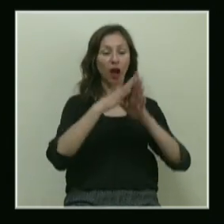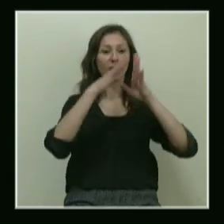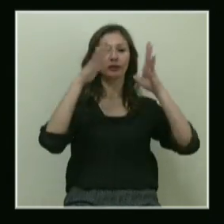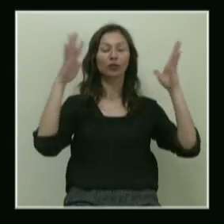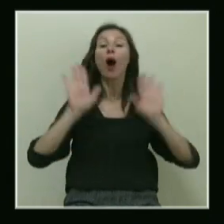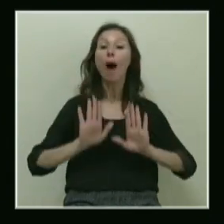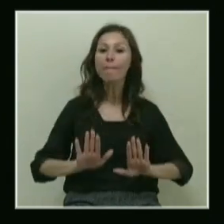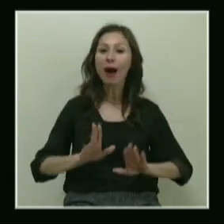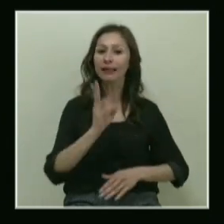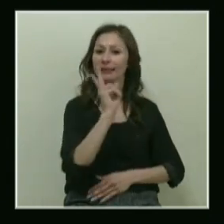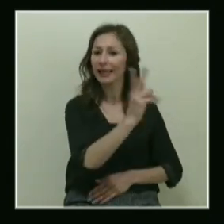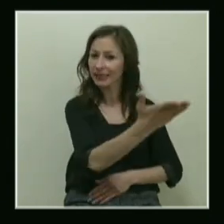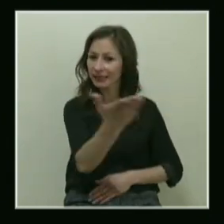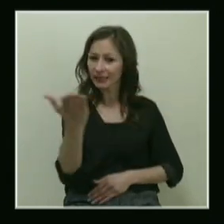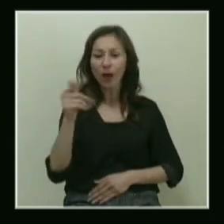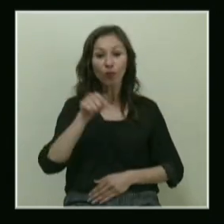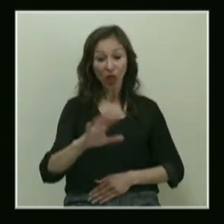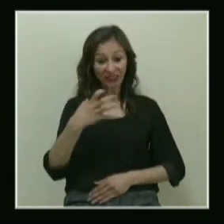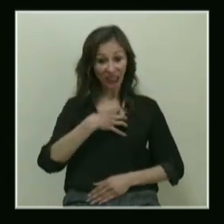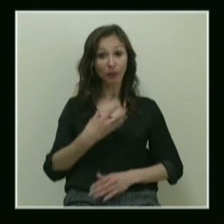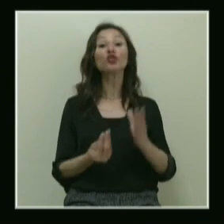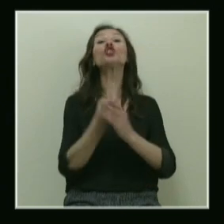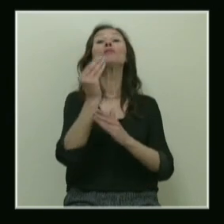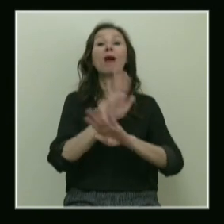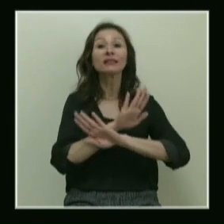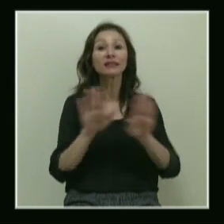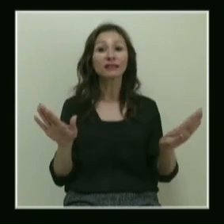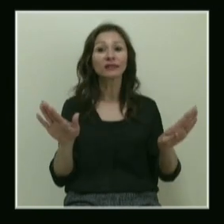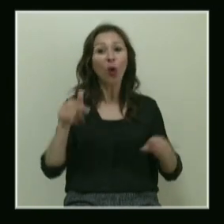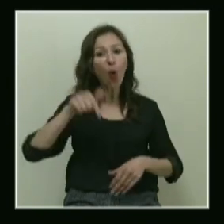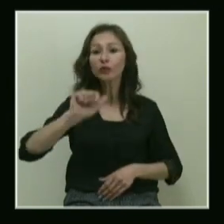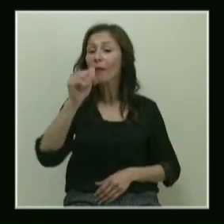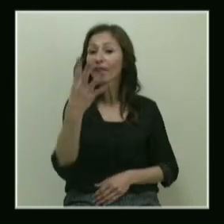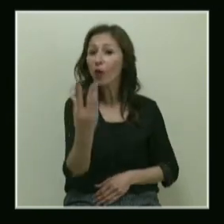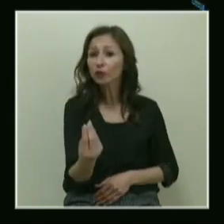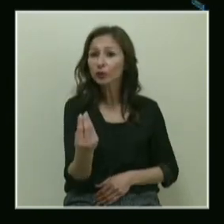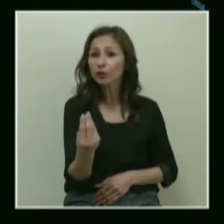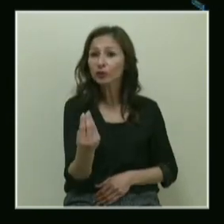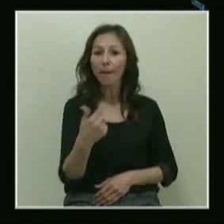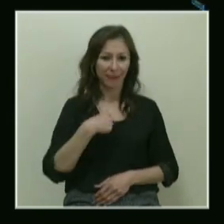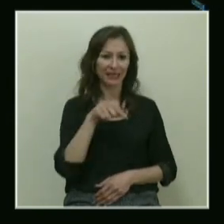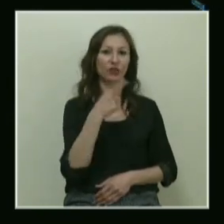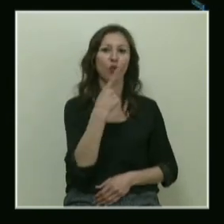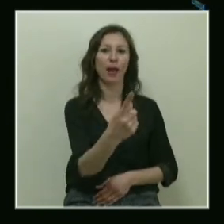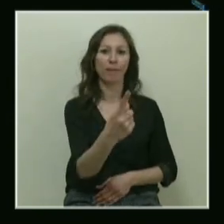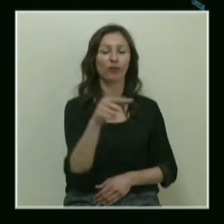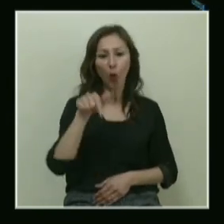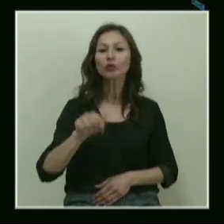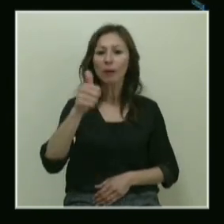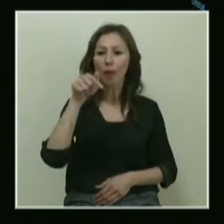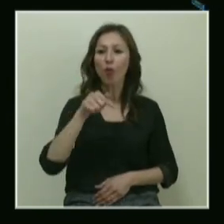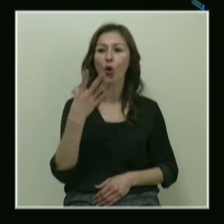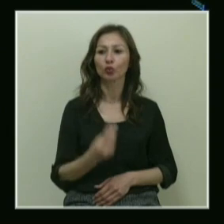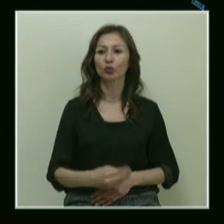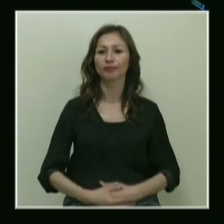Ama siz buna sahip çıkmazsanız, o zaman ne olur? Ben size söyleyeyim. O zaman bu